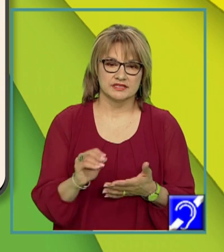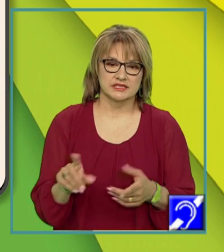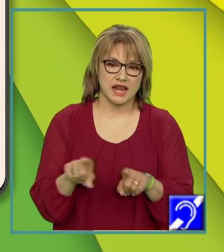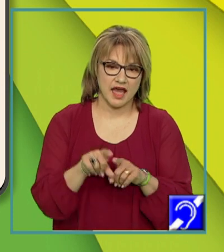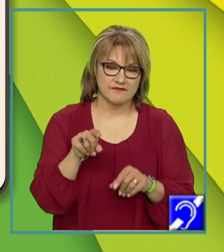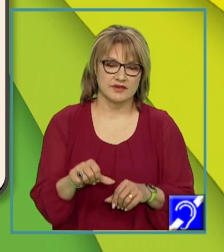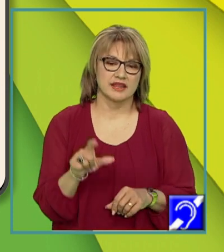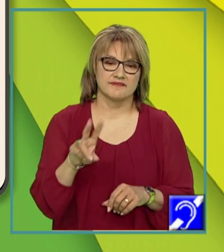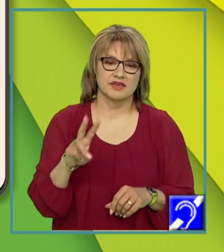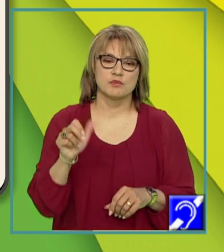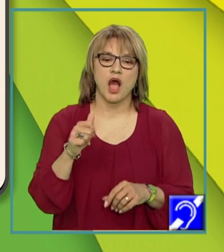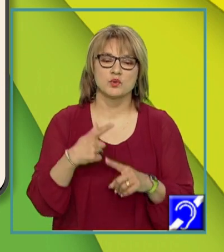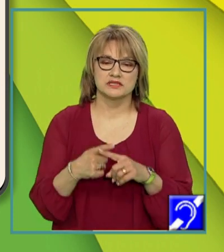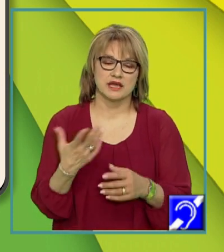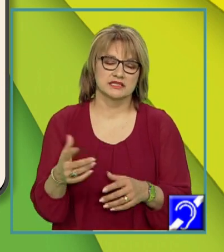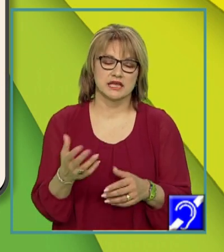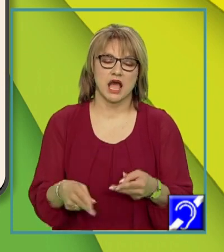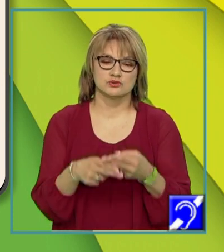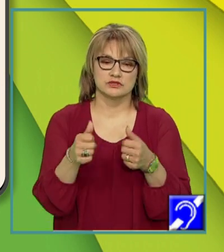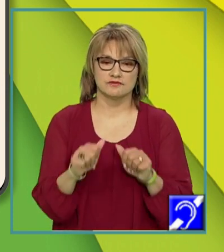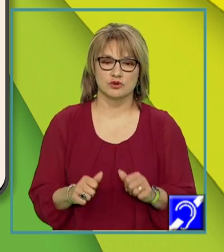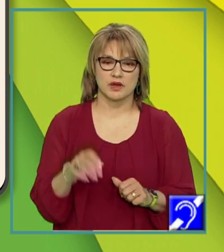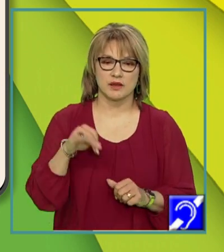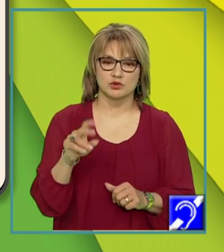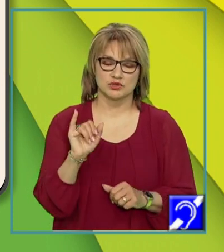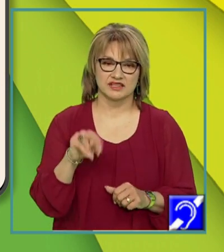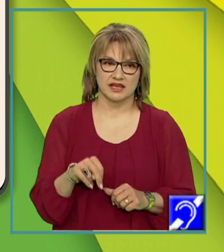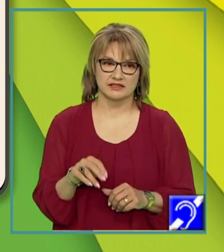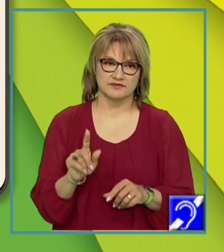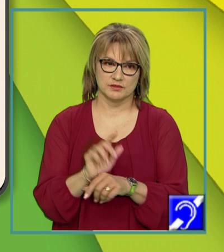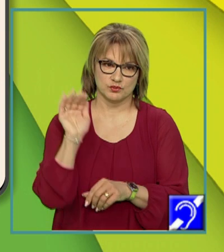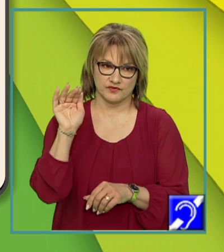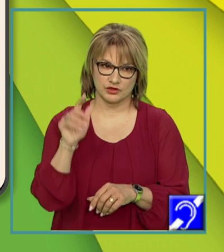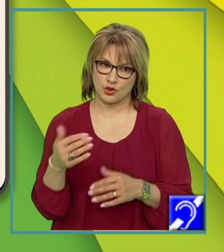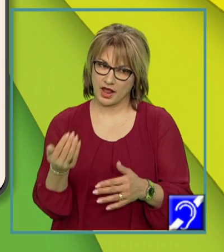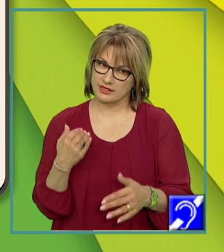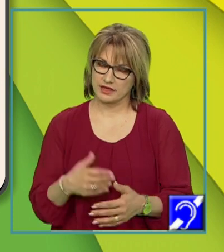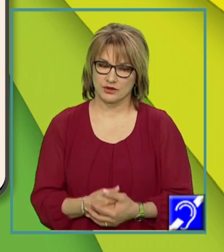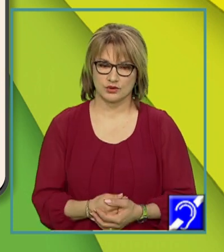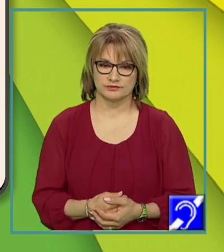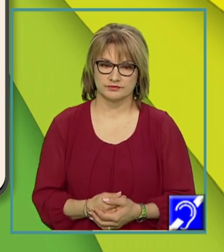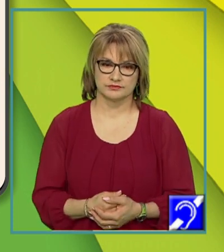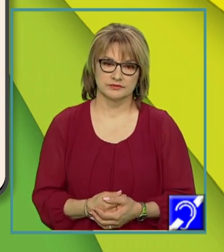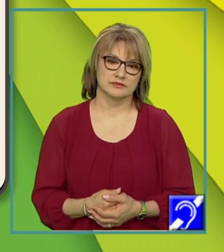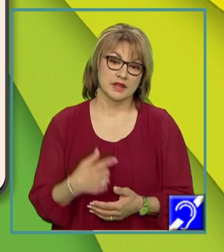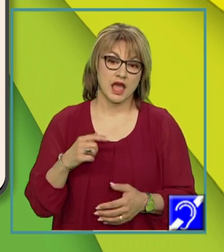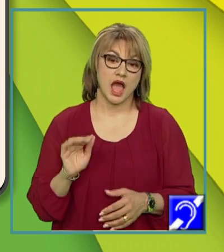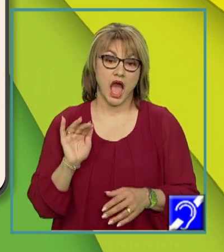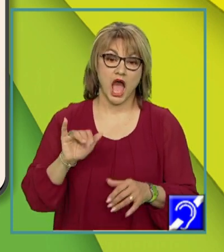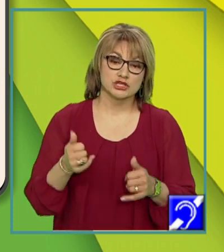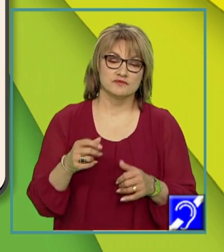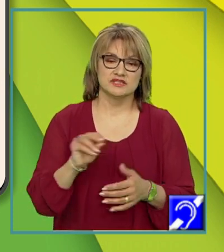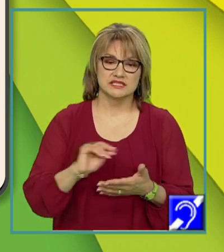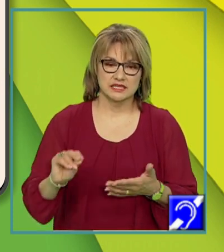aici auxiliar pentru că ajută la formarea modului indicativ timpul viitor anterior. Și aș fi scris, recunoaștem modul